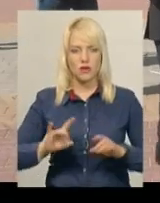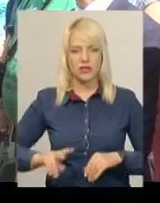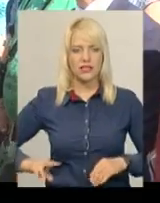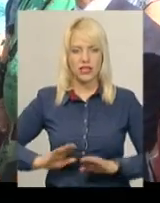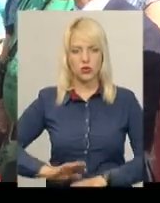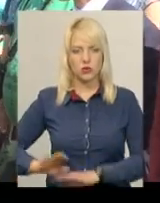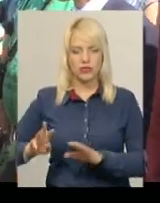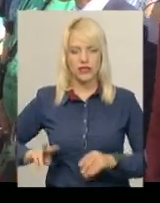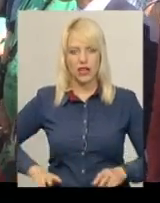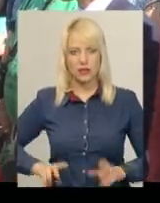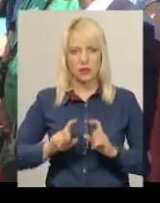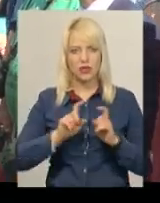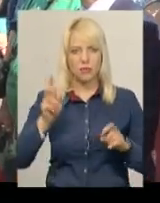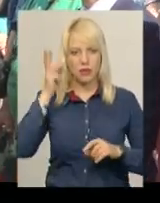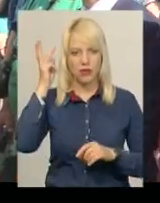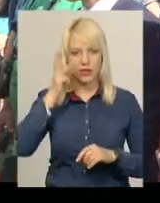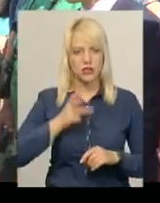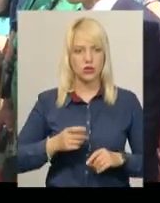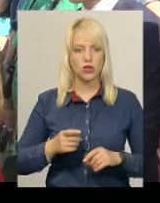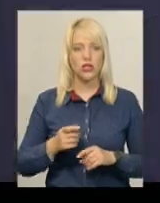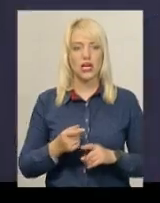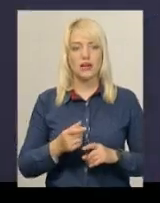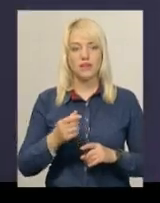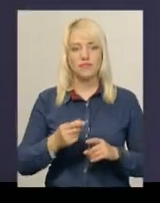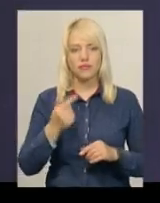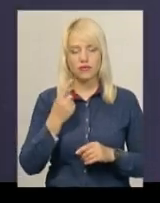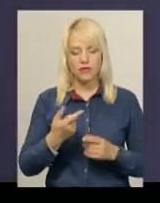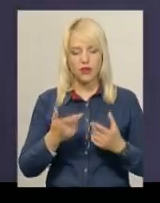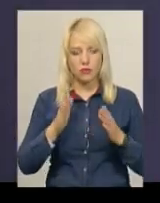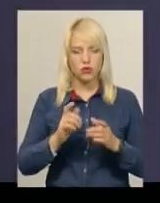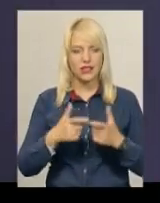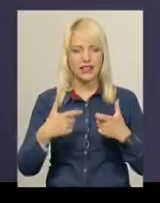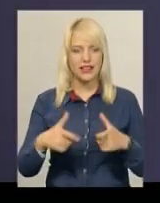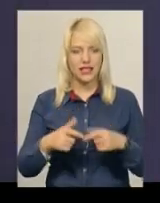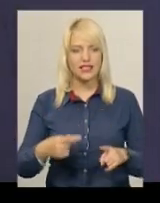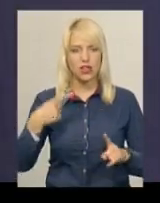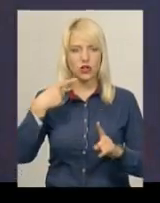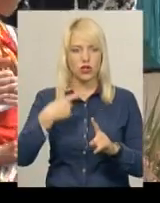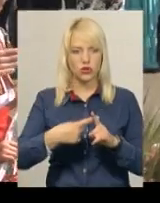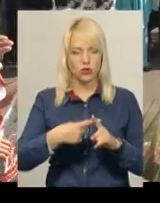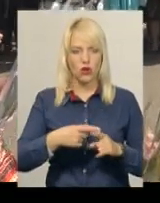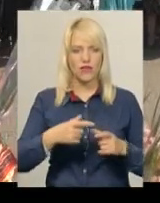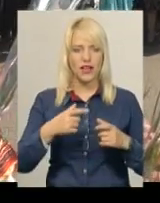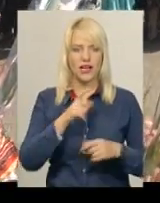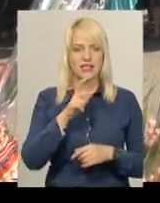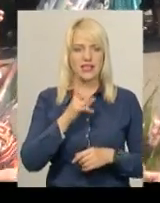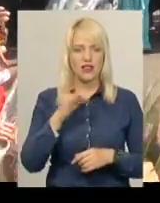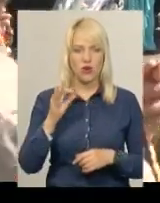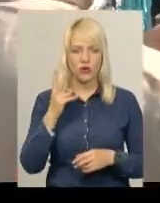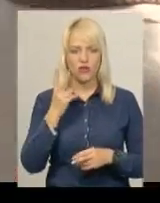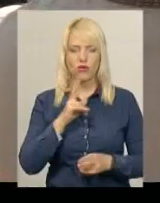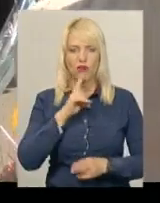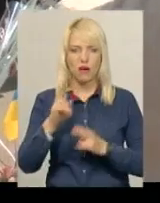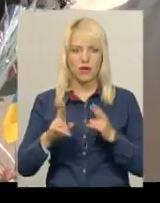та науки Хмельницької міської ради Світлана Губай. Один складатиме тести на додатковій сесії ЗНО, двоє подали апеляції для